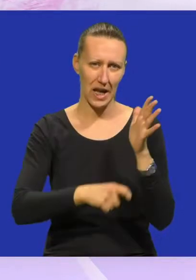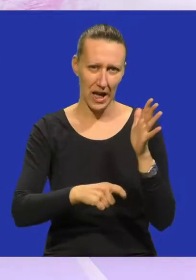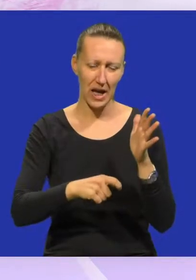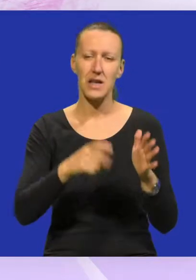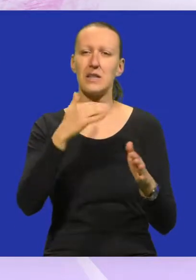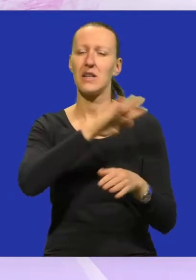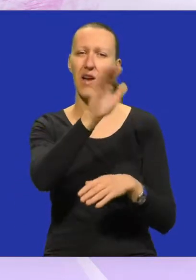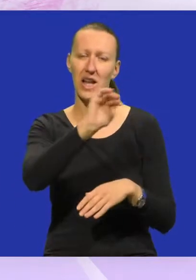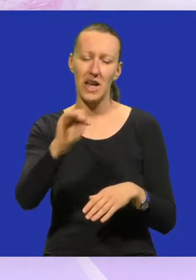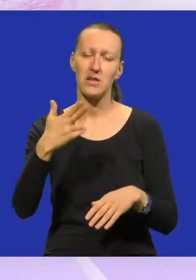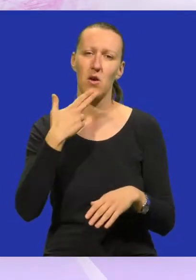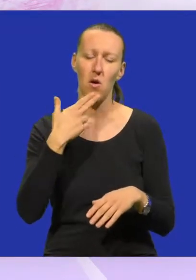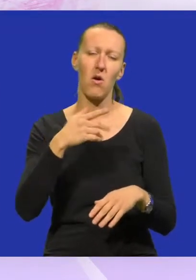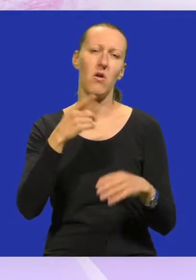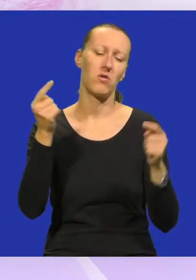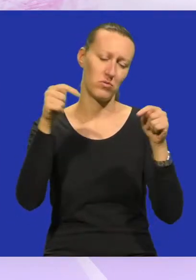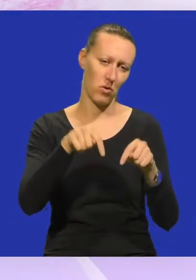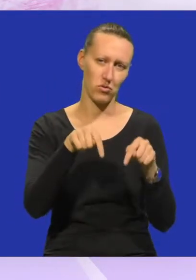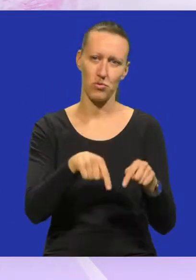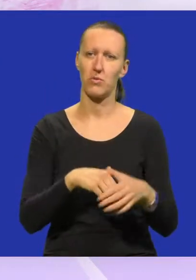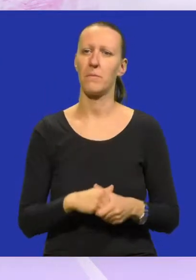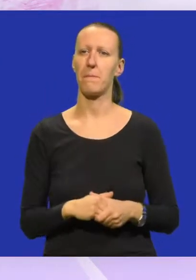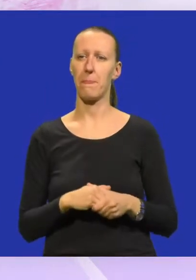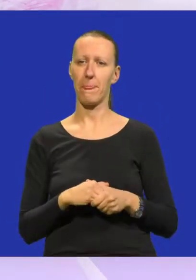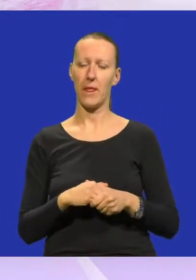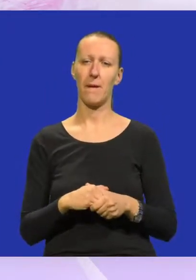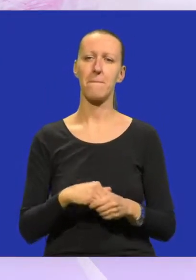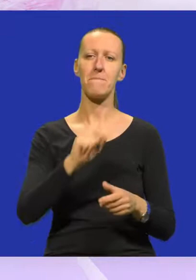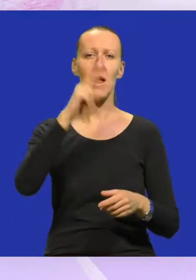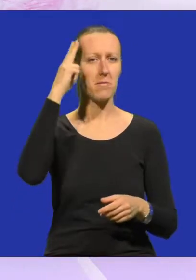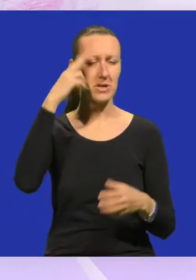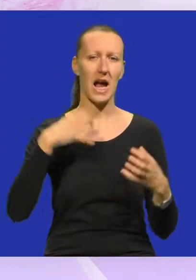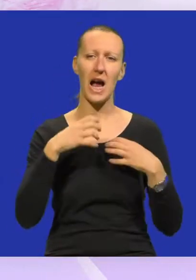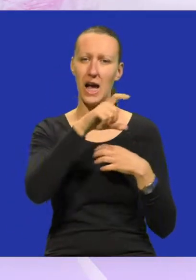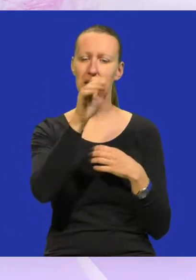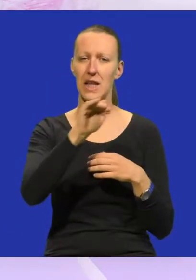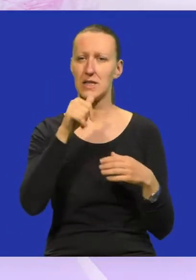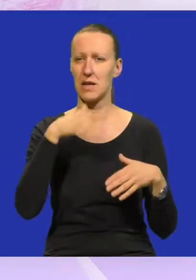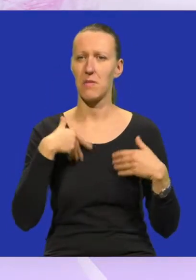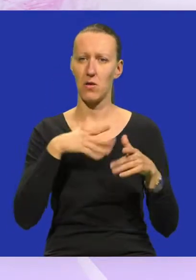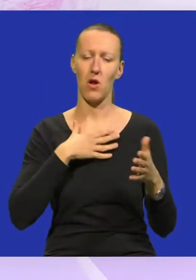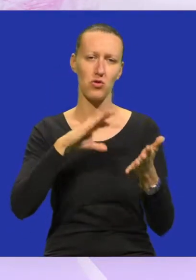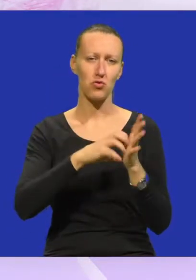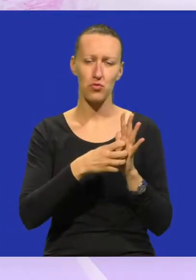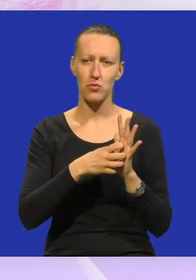za svu djecu koja ostane ovdje. Najpoznatije kazalište za djecu i mlade u našoj župani donosi